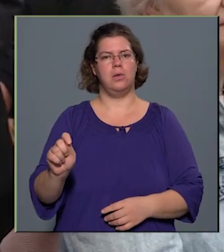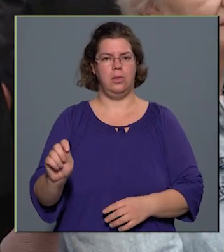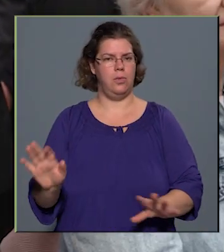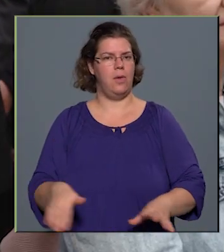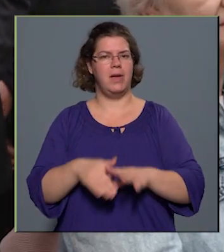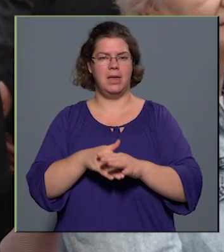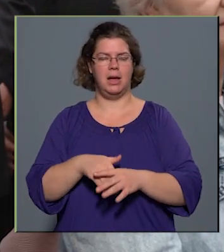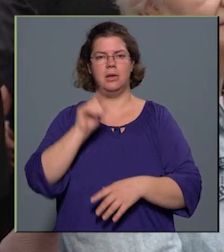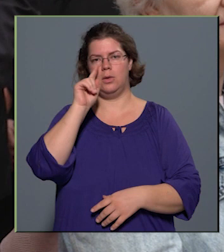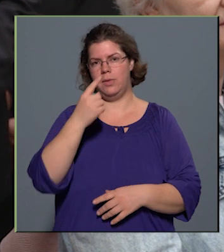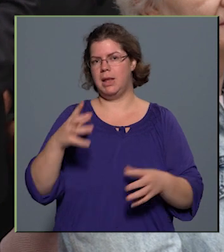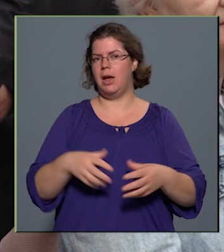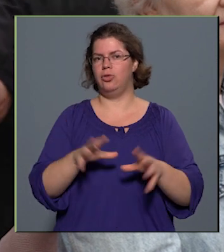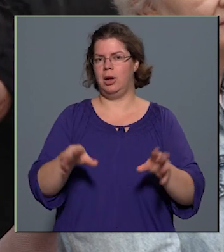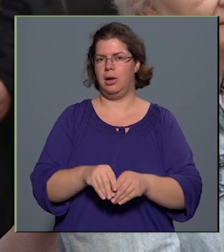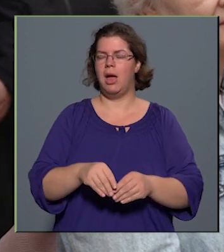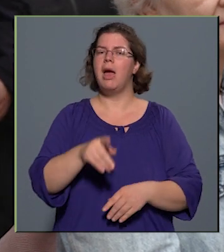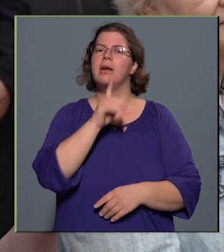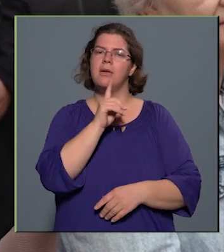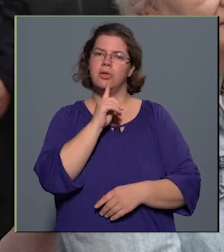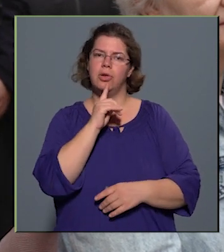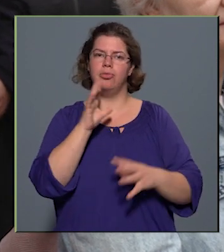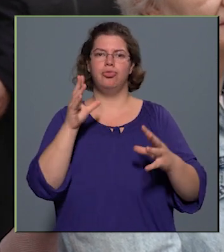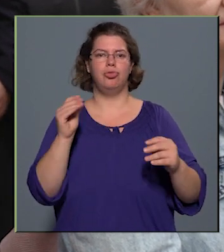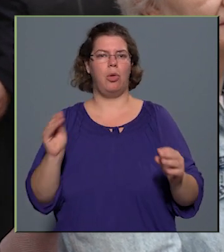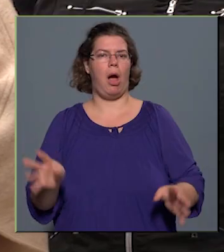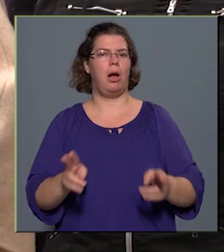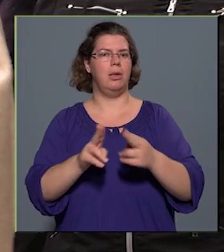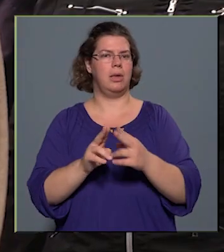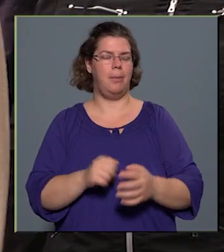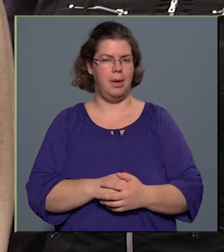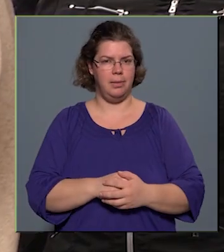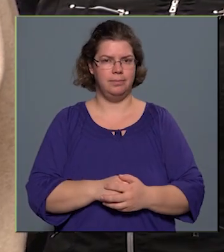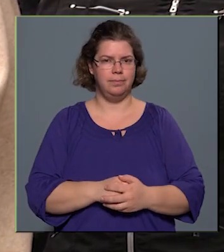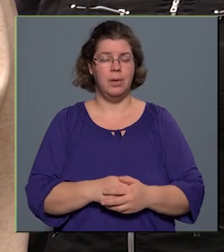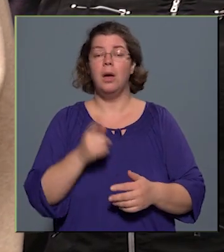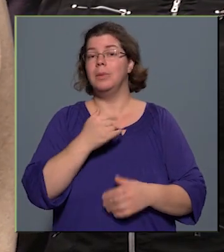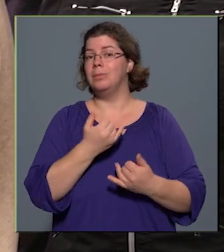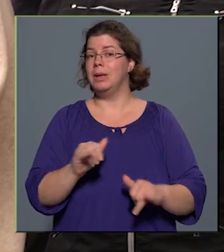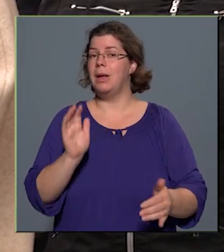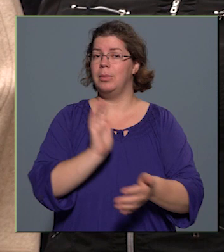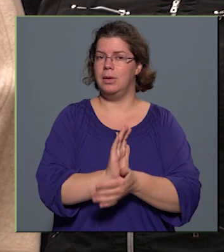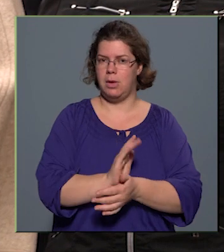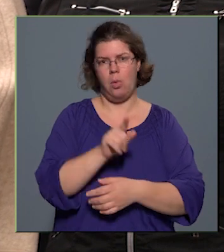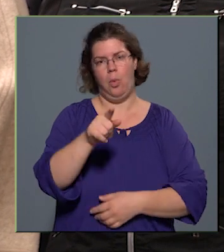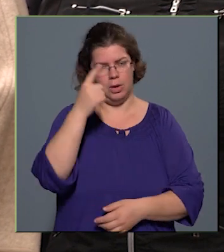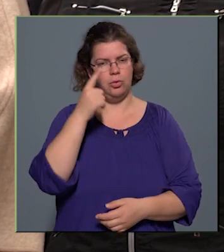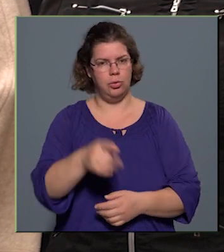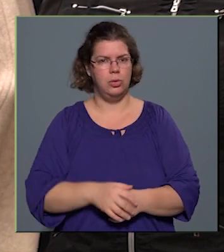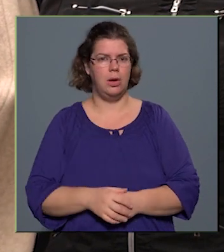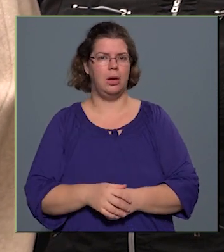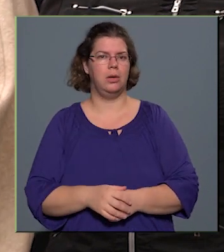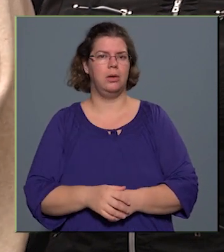Kevesen, sokakkal szemben. Amit minden bizonyjal ők is tudtak. Hogy